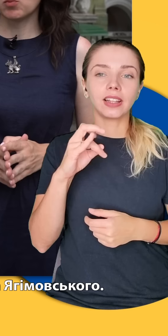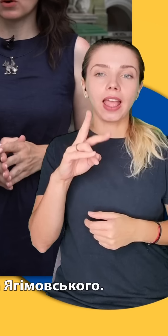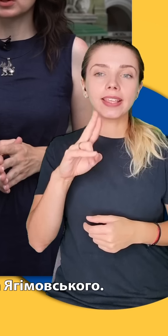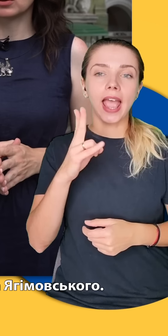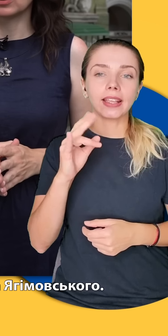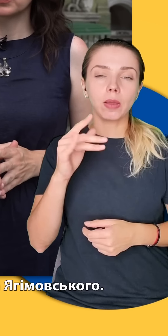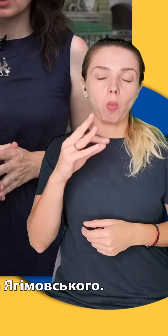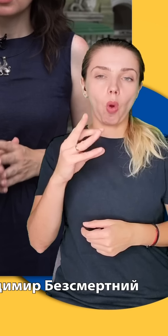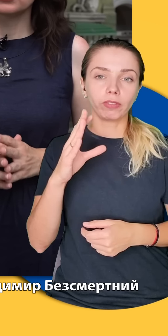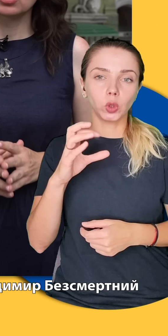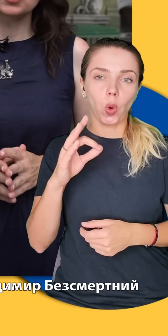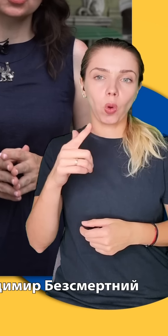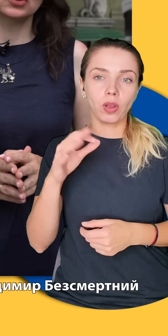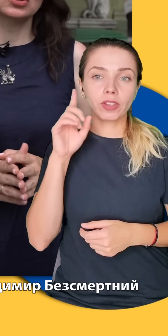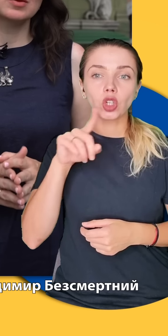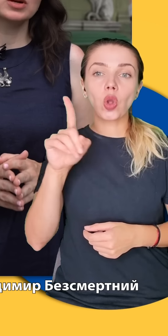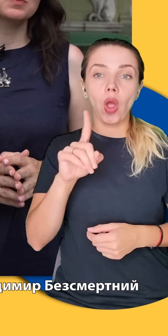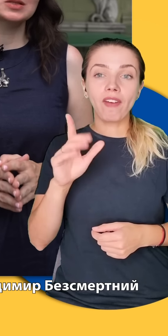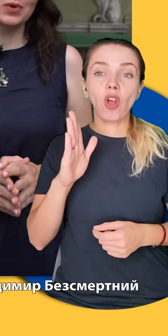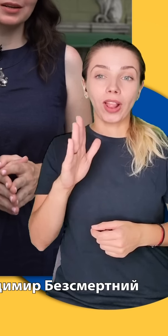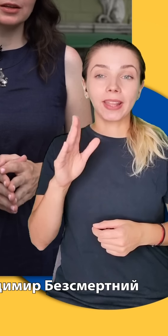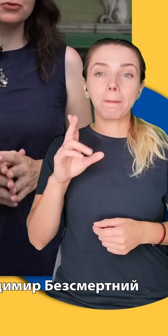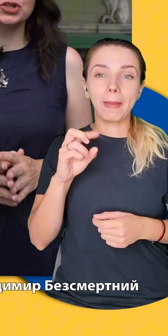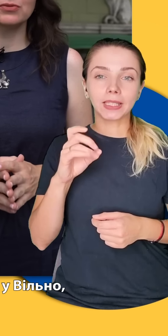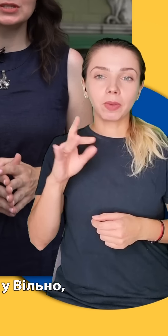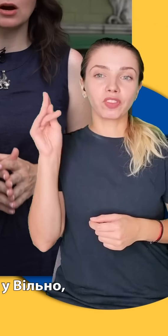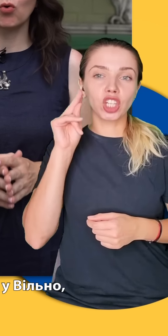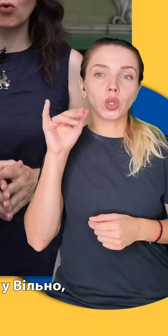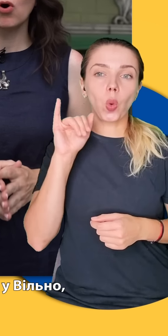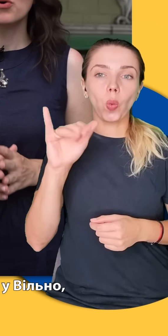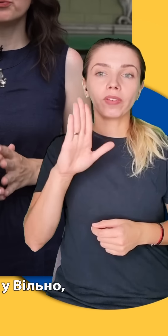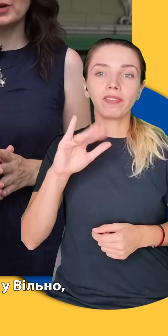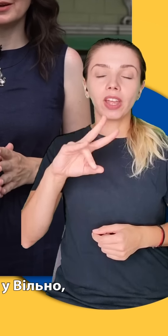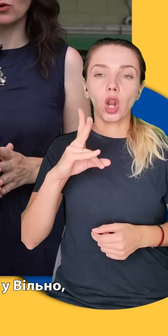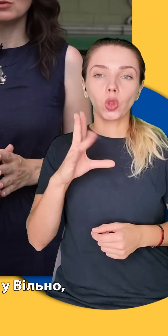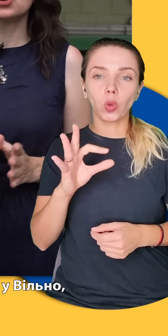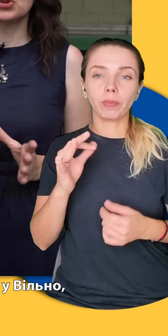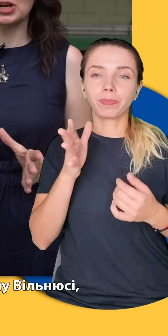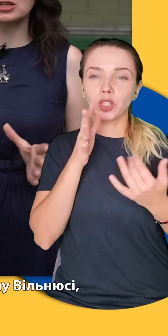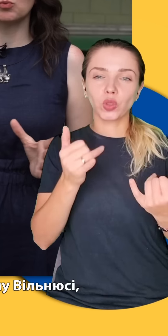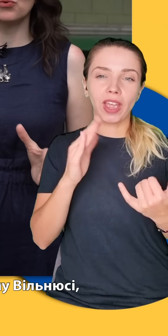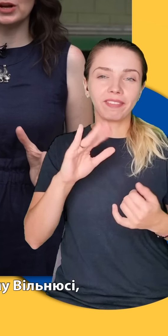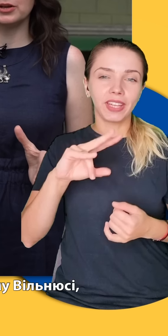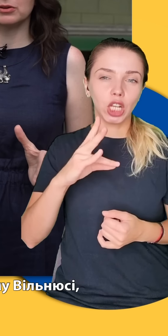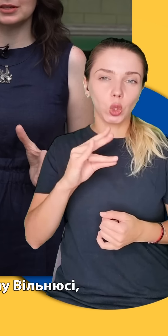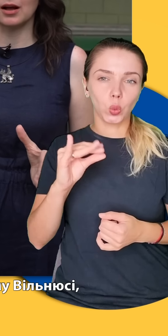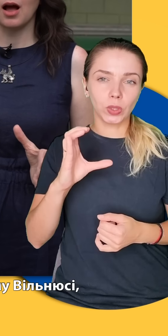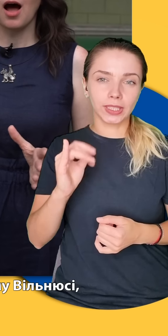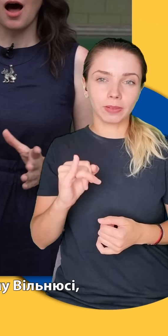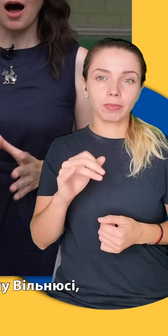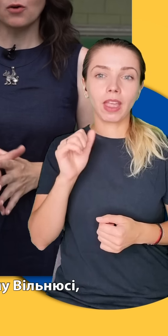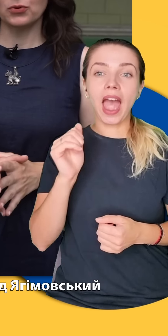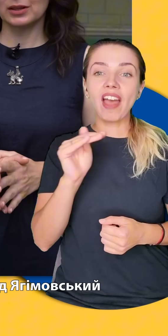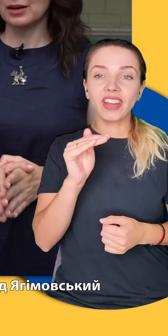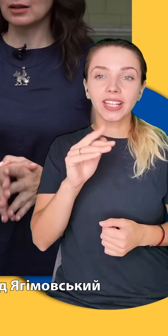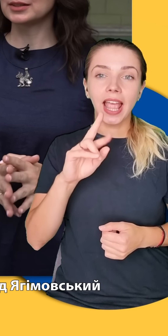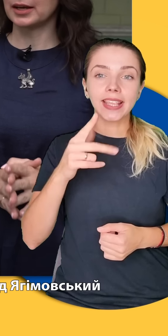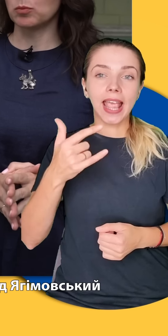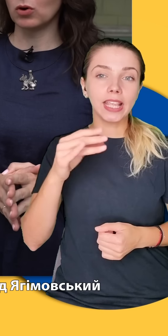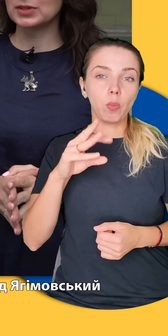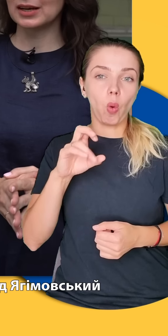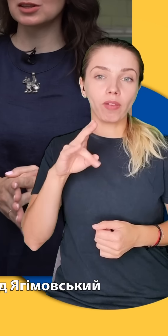Ягімовського. Відомо, що Володимир Безсмертний вчився у вільно, в сучасному вільнісі. А